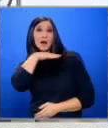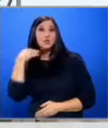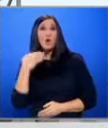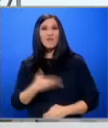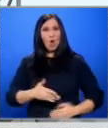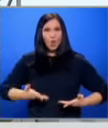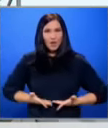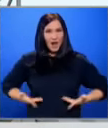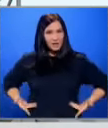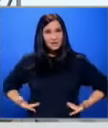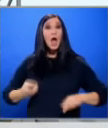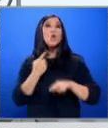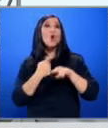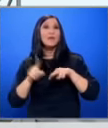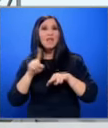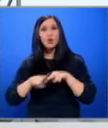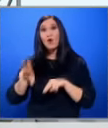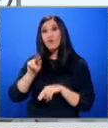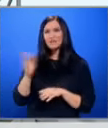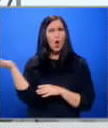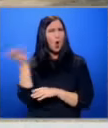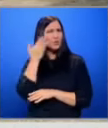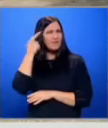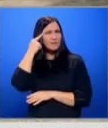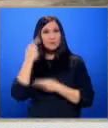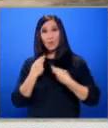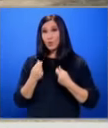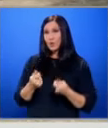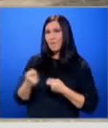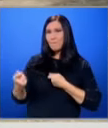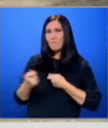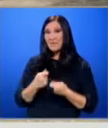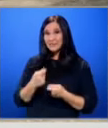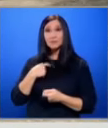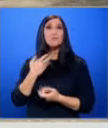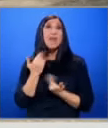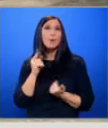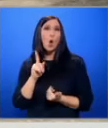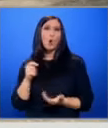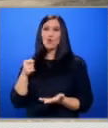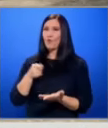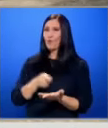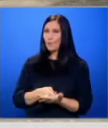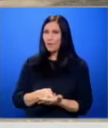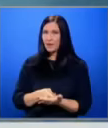обаче Йордан Йорданов казва, че отдавна мисли да продаде бизнеса си, но няма кой да го купи